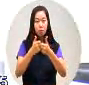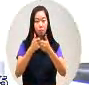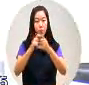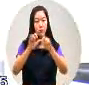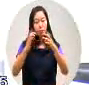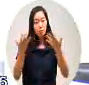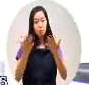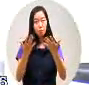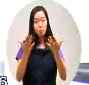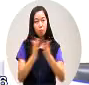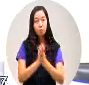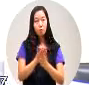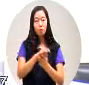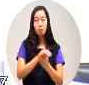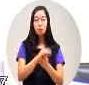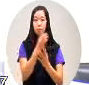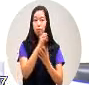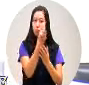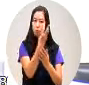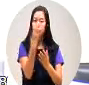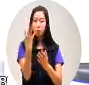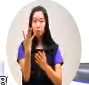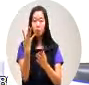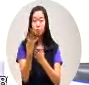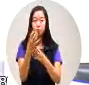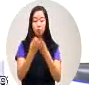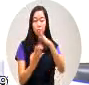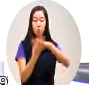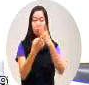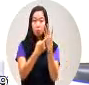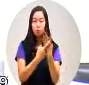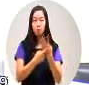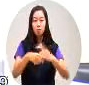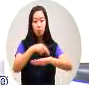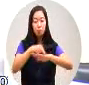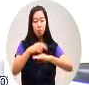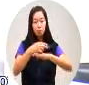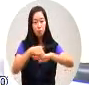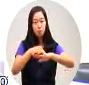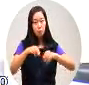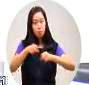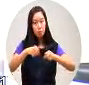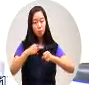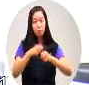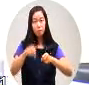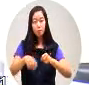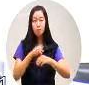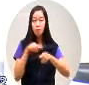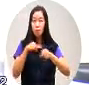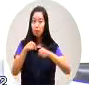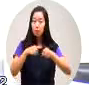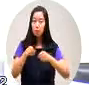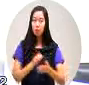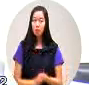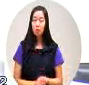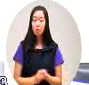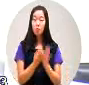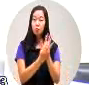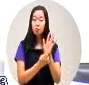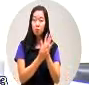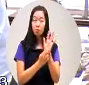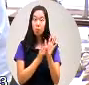三四项的产业计划那么这个产业计划假如